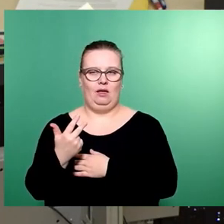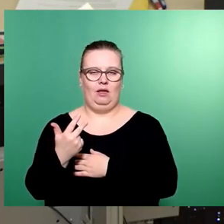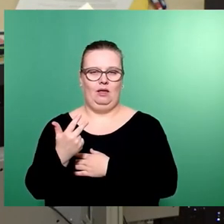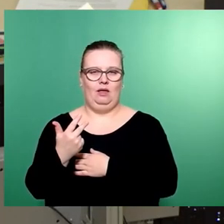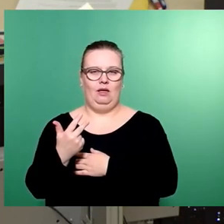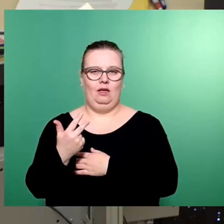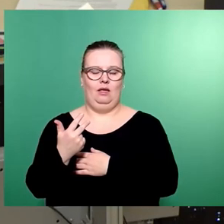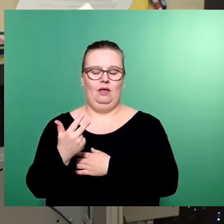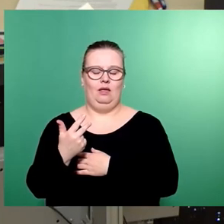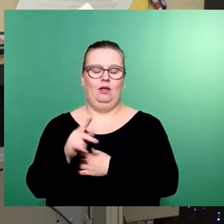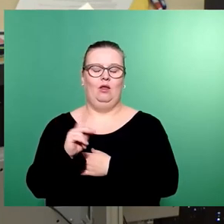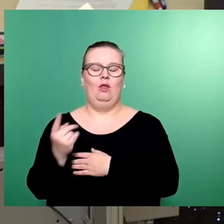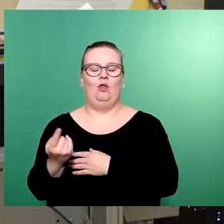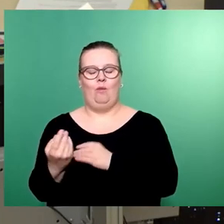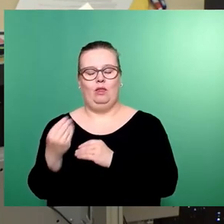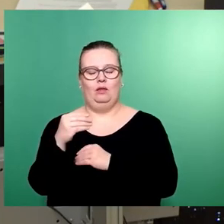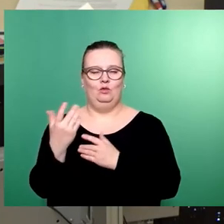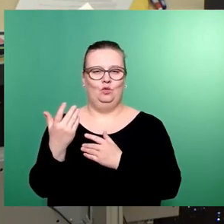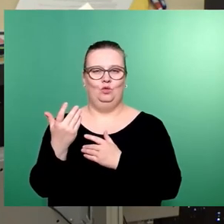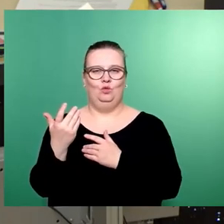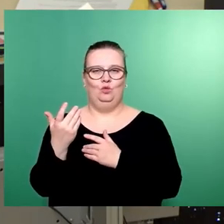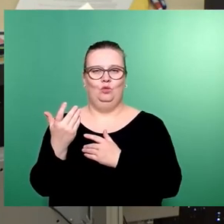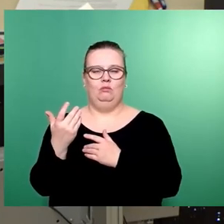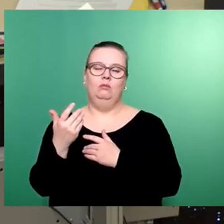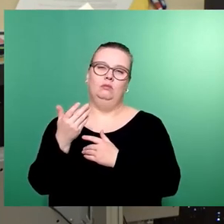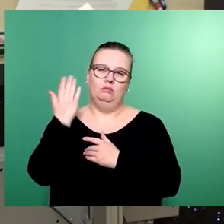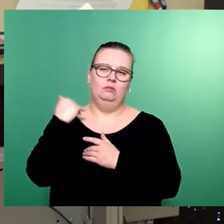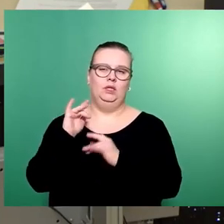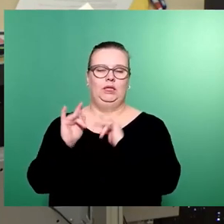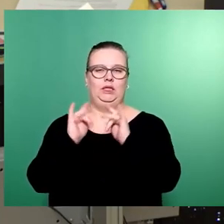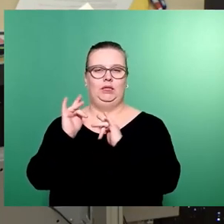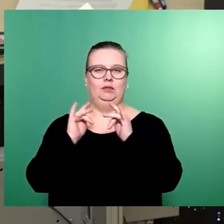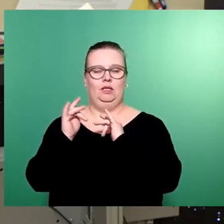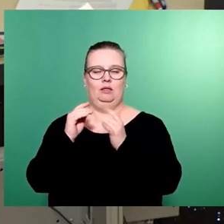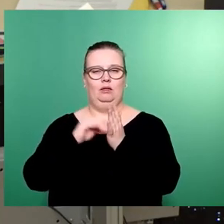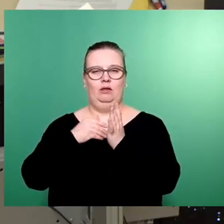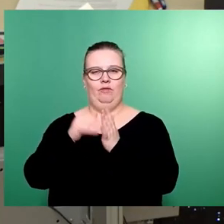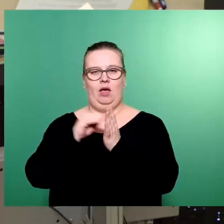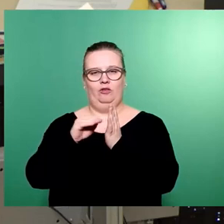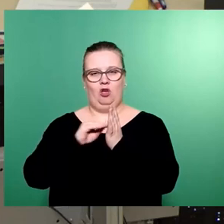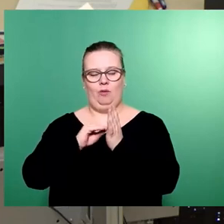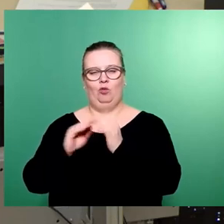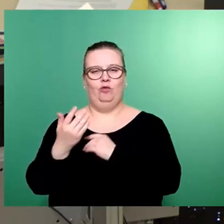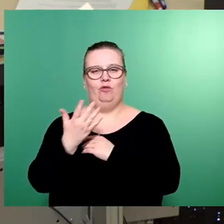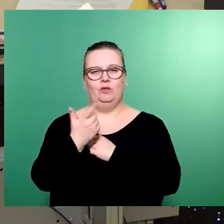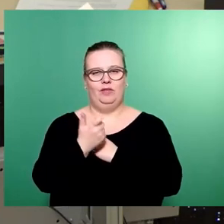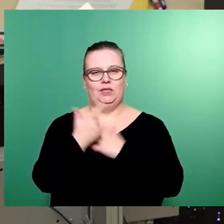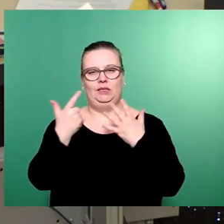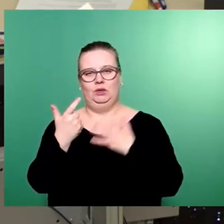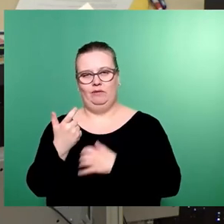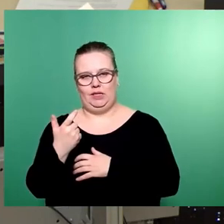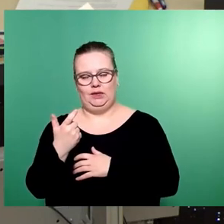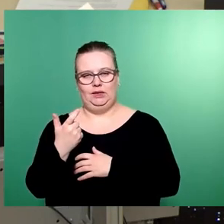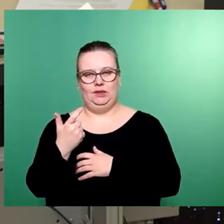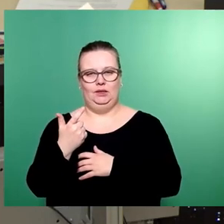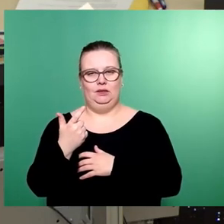nochmal mit aufgenommen die auch vorhin kritisierte Fortschreibung in 25, 27 für